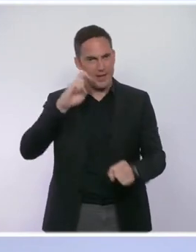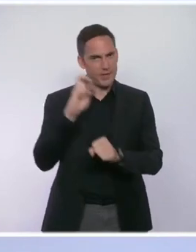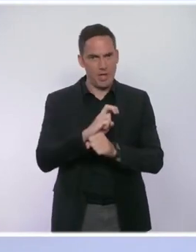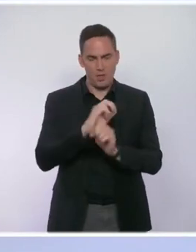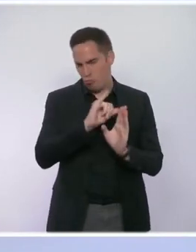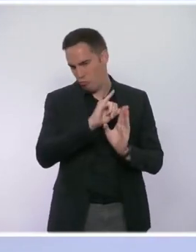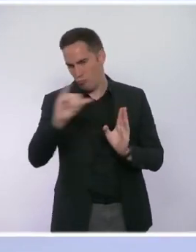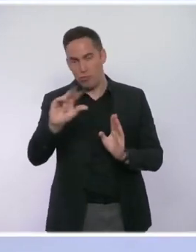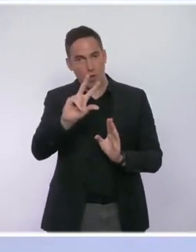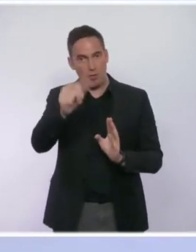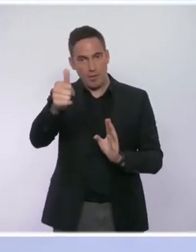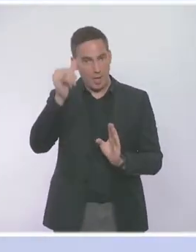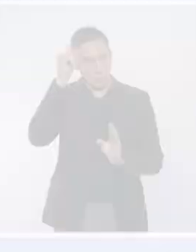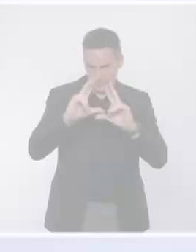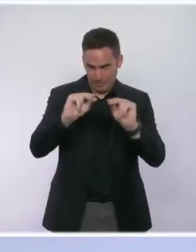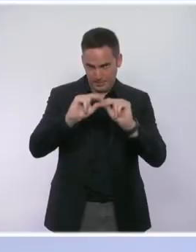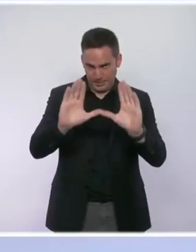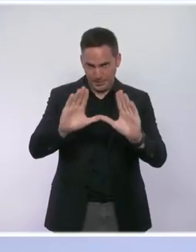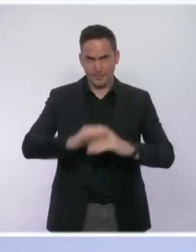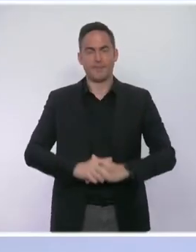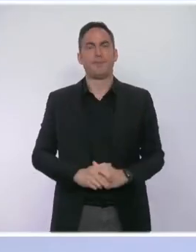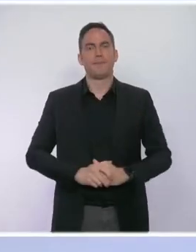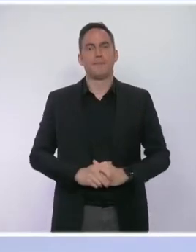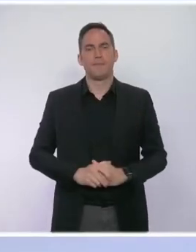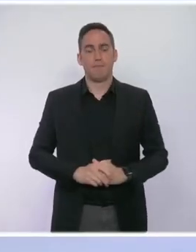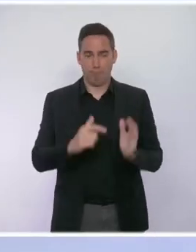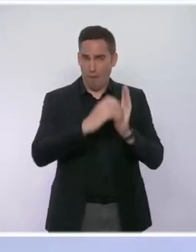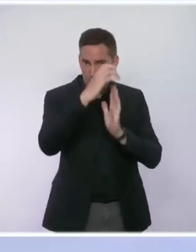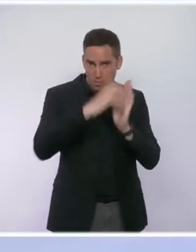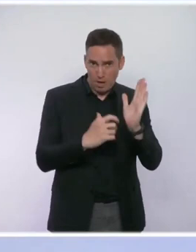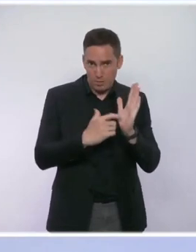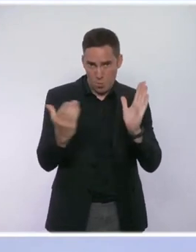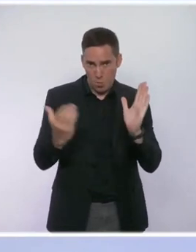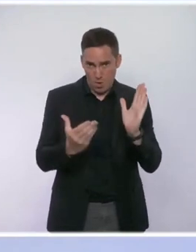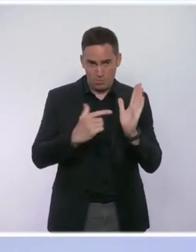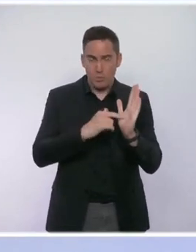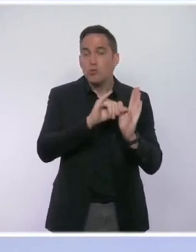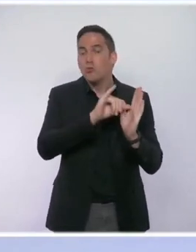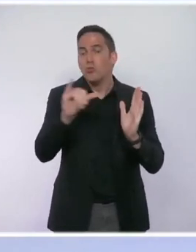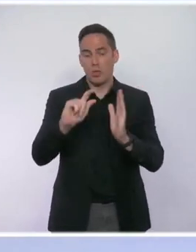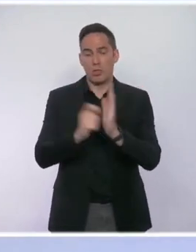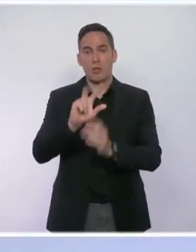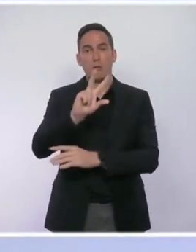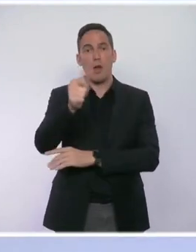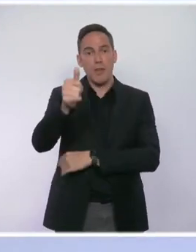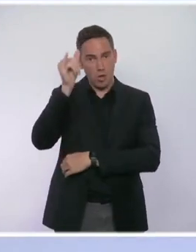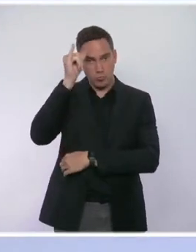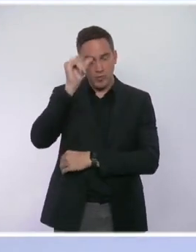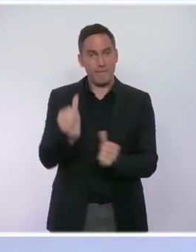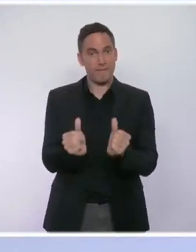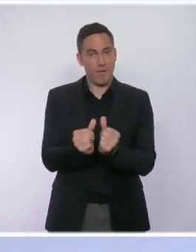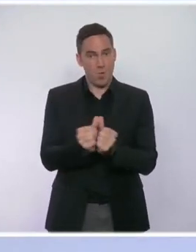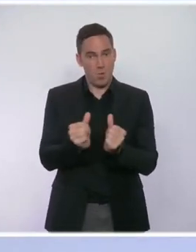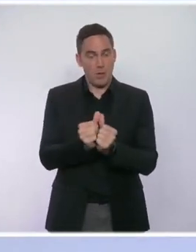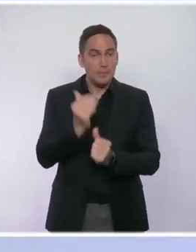'au 31 juillet 2022. Ce que prévoit ce texte, c'est d'abord que jusqu'au 31 juillet, nous pourrons, si et seulement si